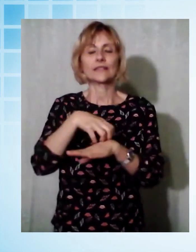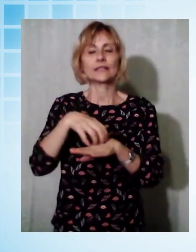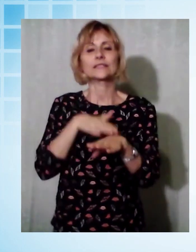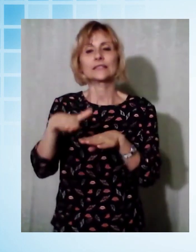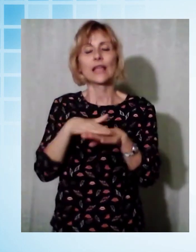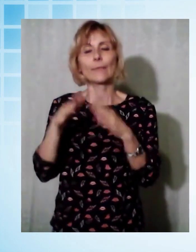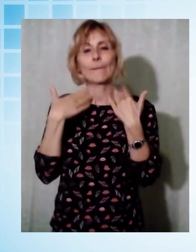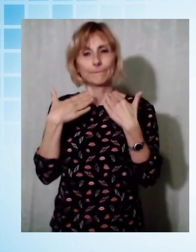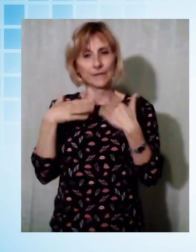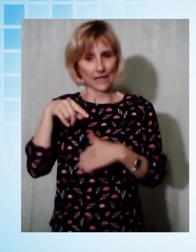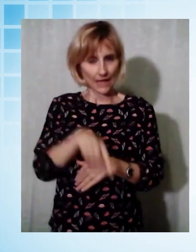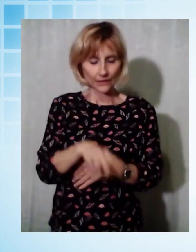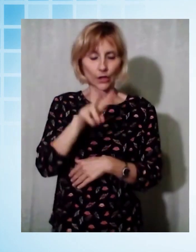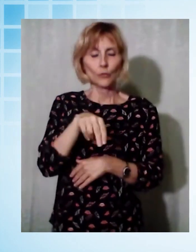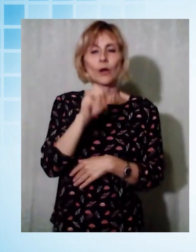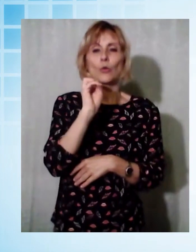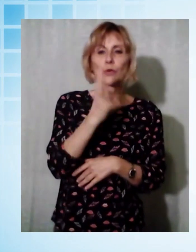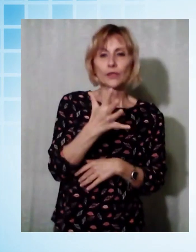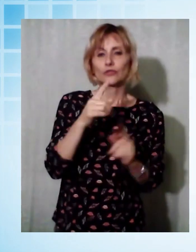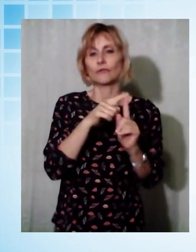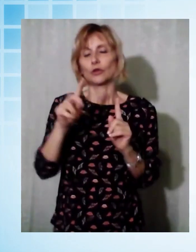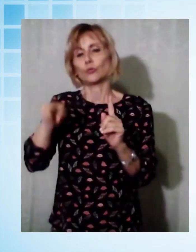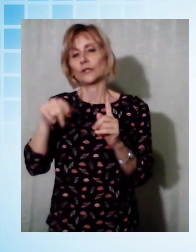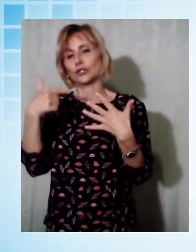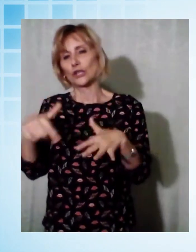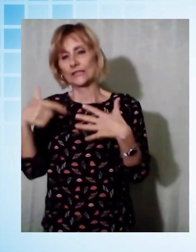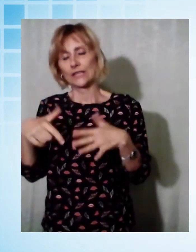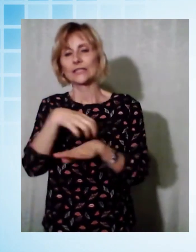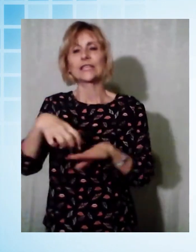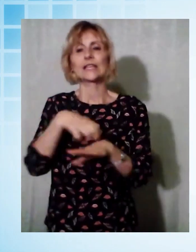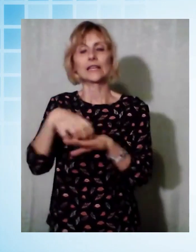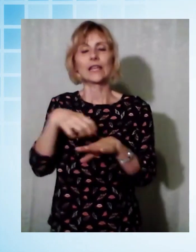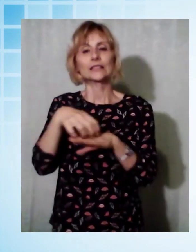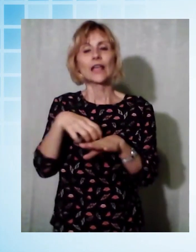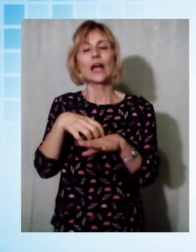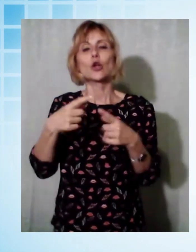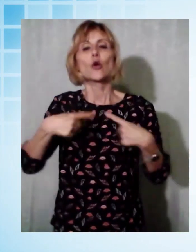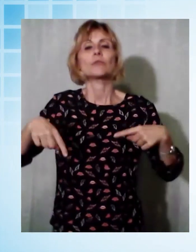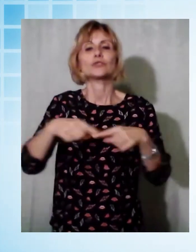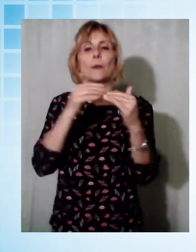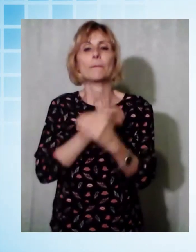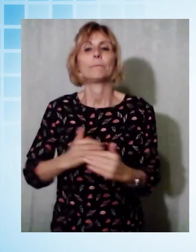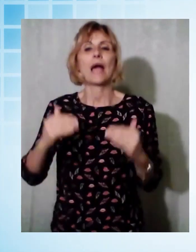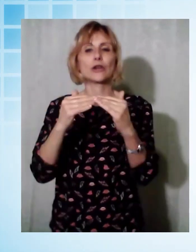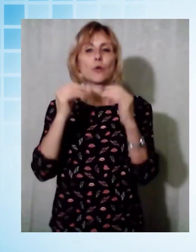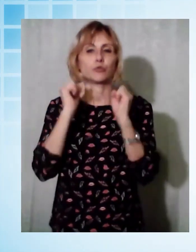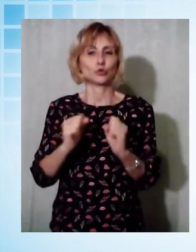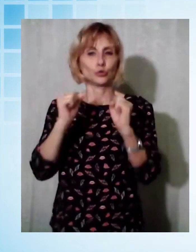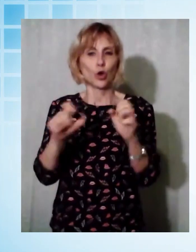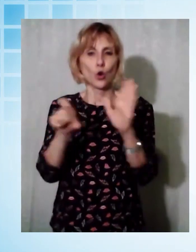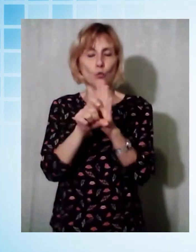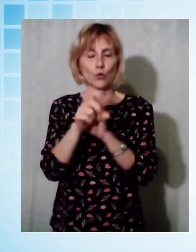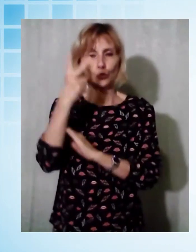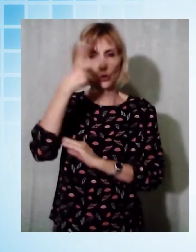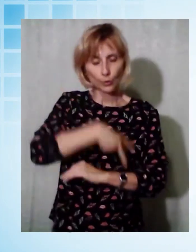al 2017 è stata segretaria della Commissione Pari Opportunità del Comune di Lucca. Il sindaco ha firmato questa